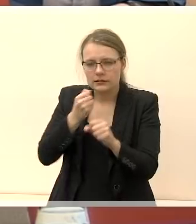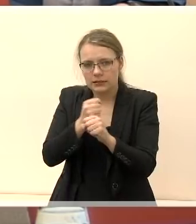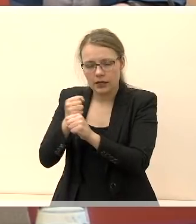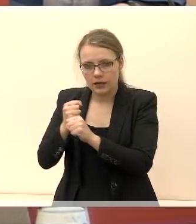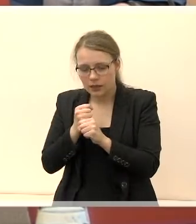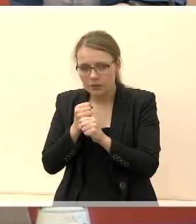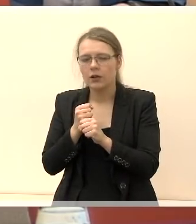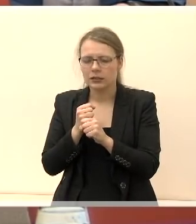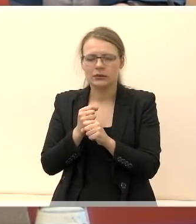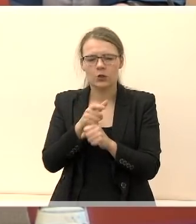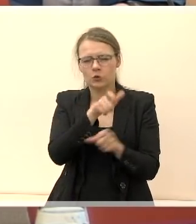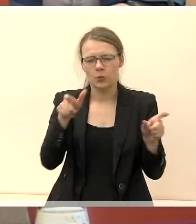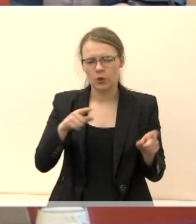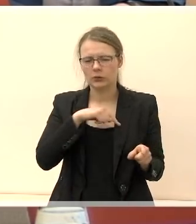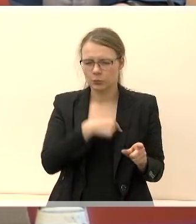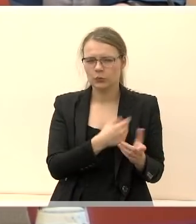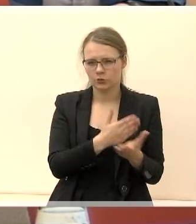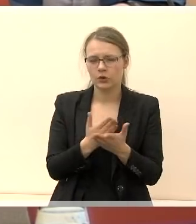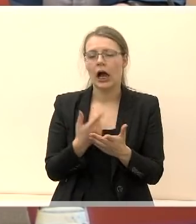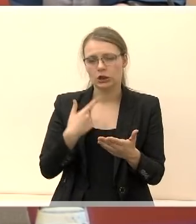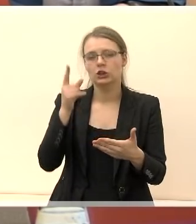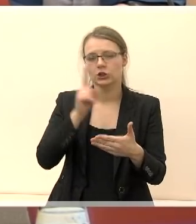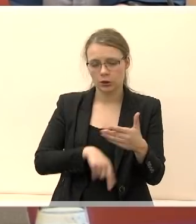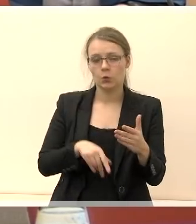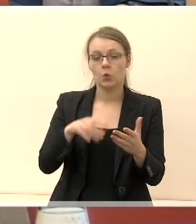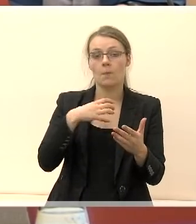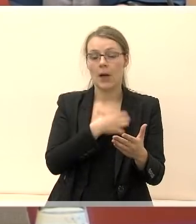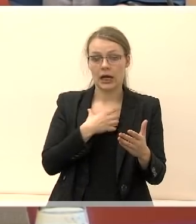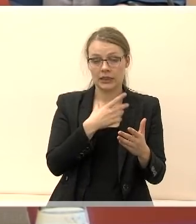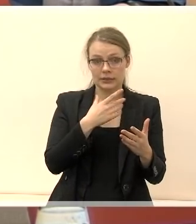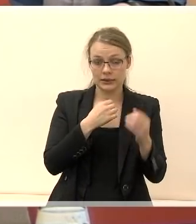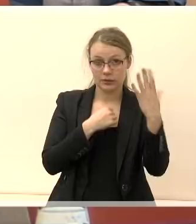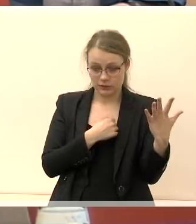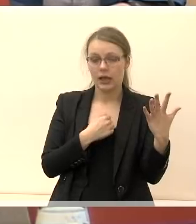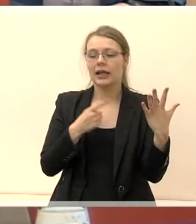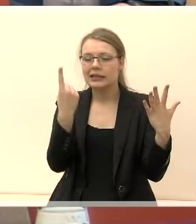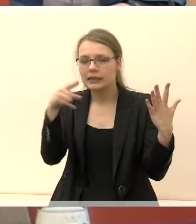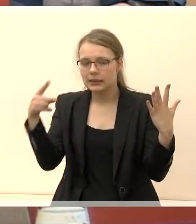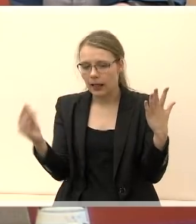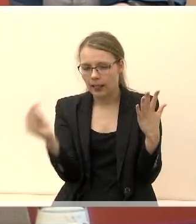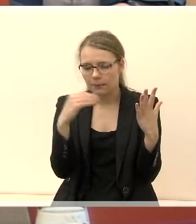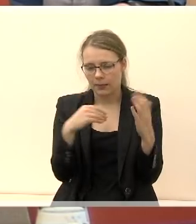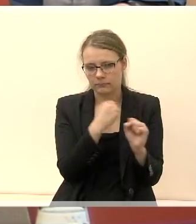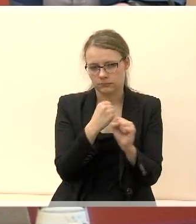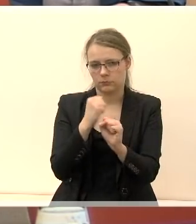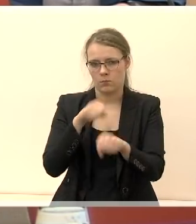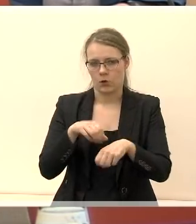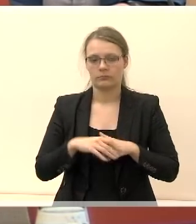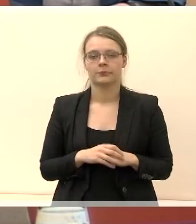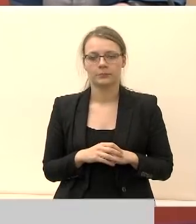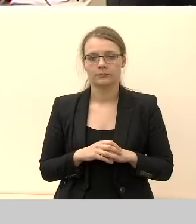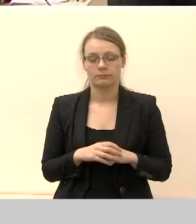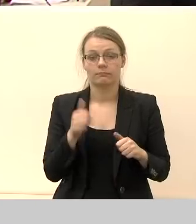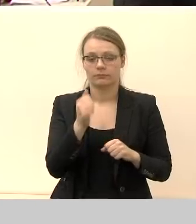kurus ypač skauda žmonėm, mes galim įterpti tarp šitų pagrindinių dalykų ir viską tvarkinkai toliau gyventi. Dėkui,